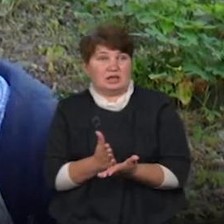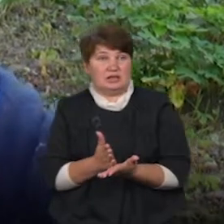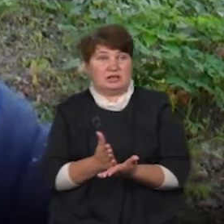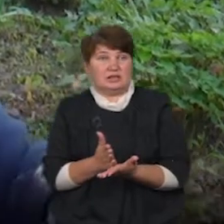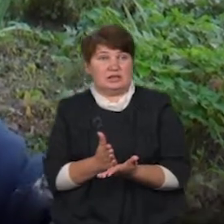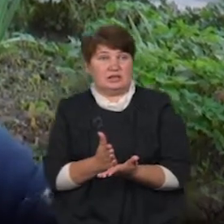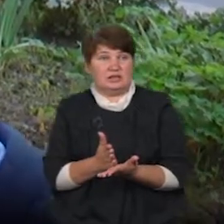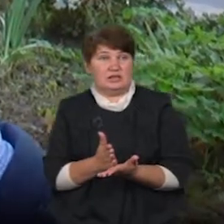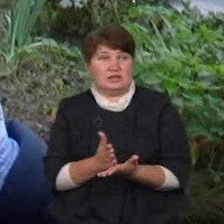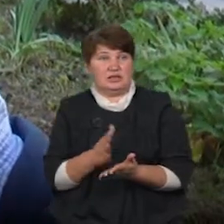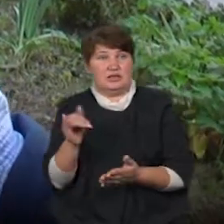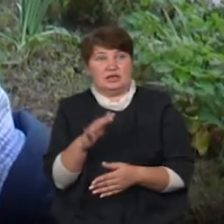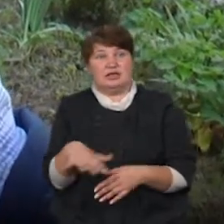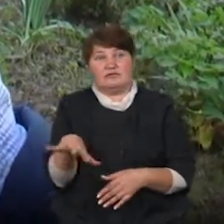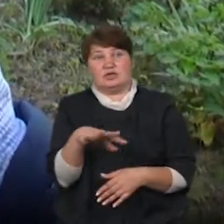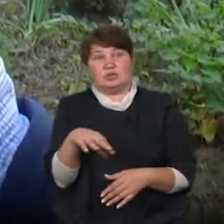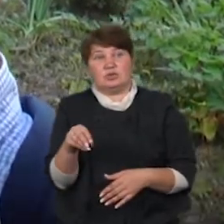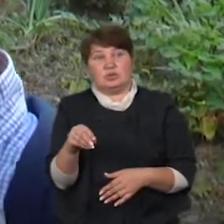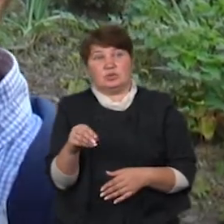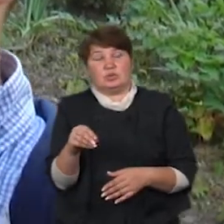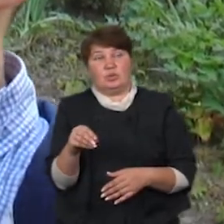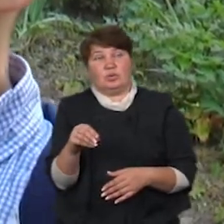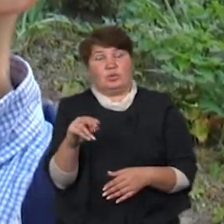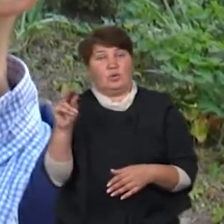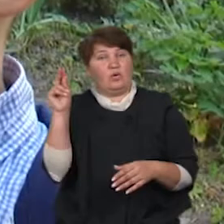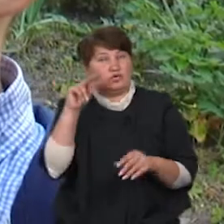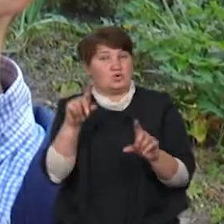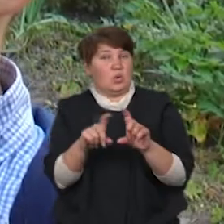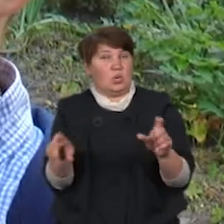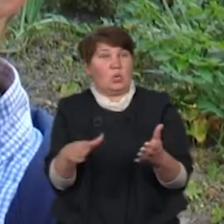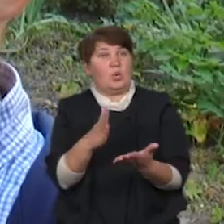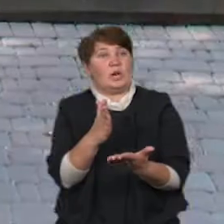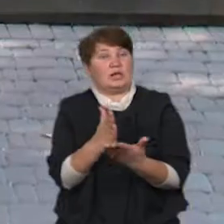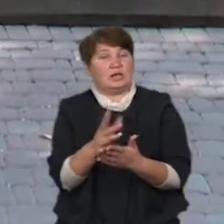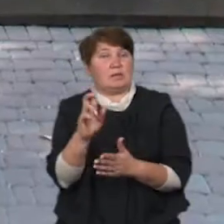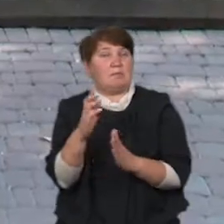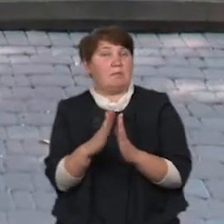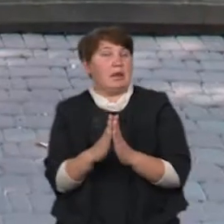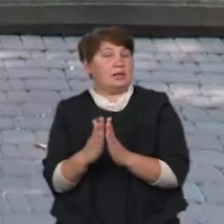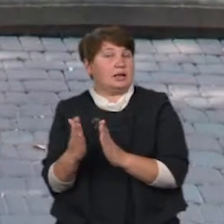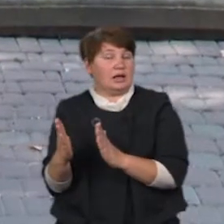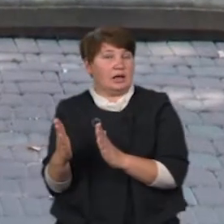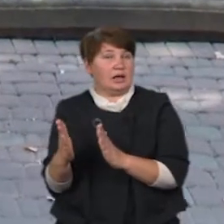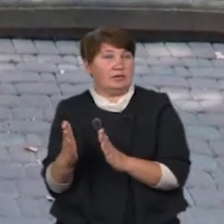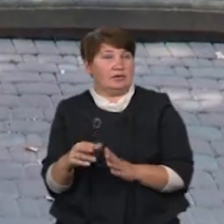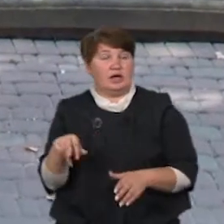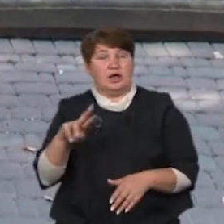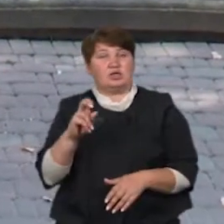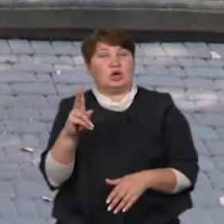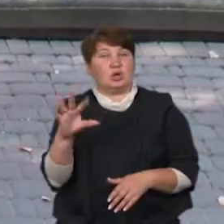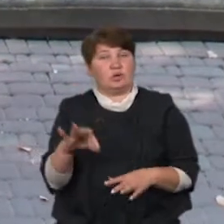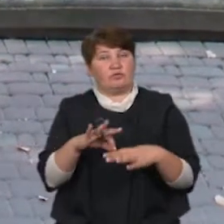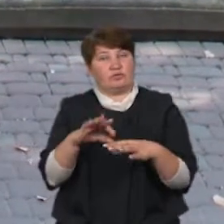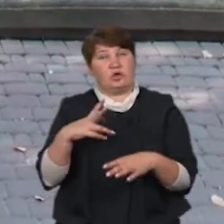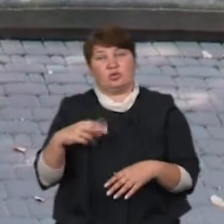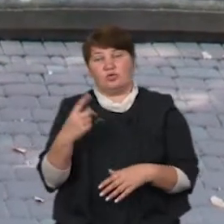І все, там в школі є бібліотека. Анжелі Келяшенко сьогодні відвела донечку